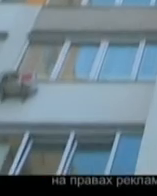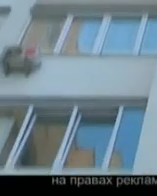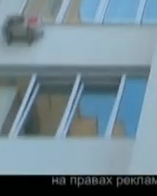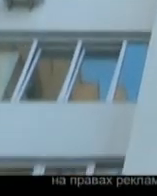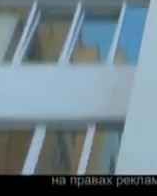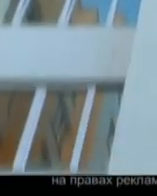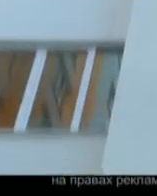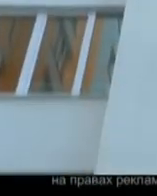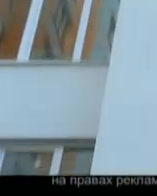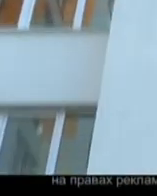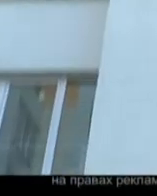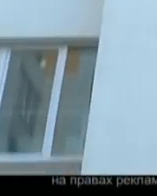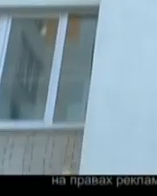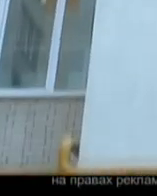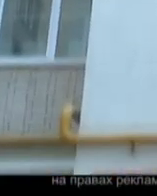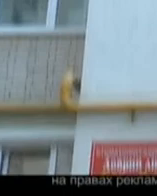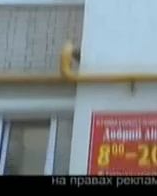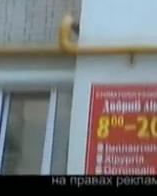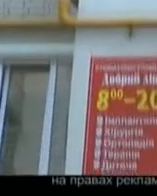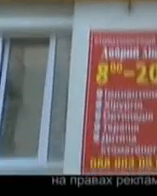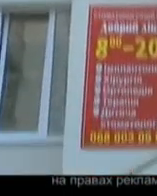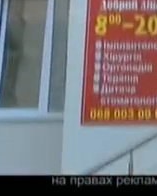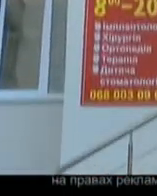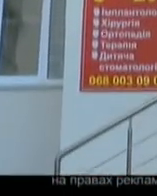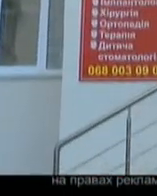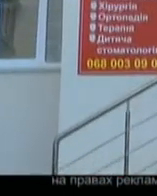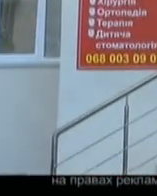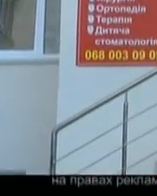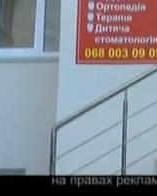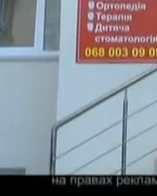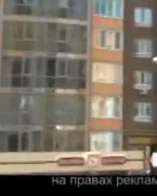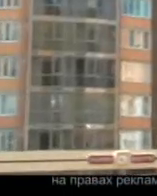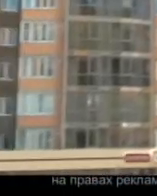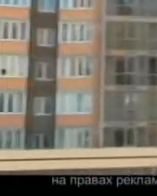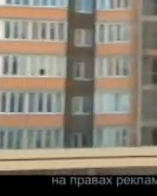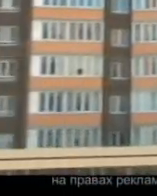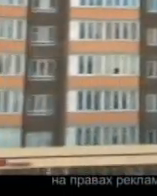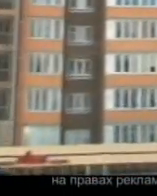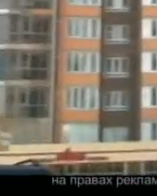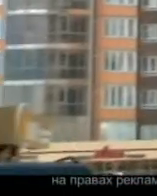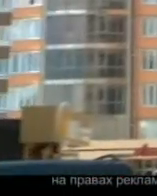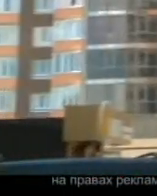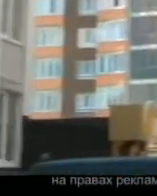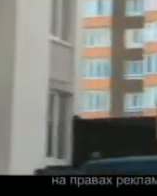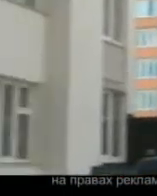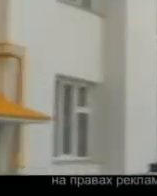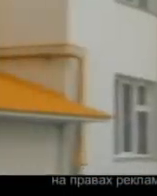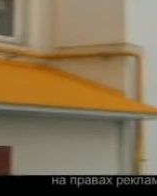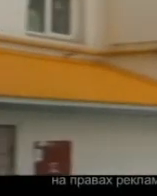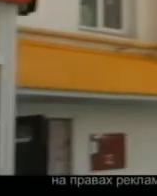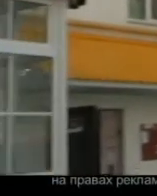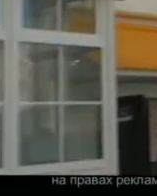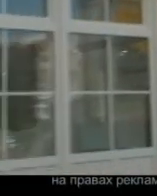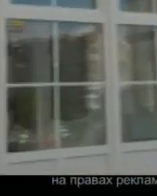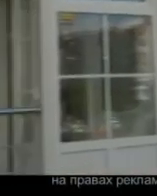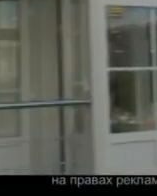200 гривень. Добрий лікар знаходиться за адресою Зарічанська, 9. У народі цей будинок називають міліцейським. Орієнтир – набережний квартал. Тут